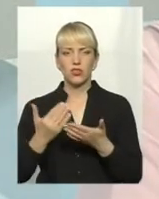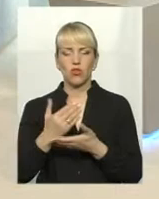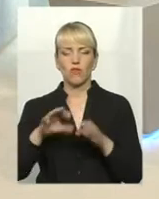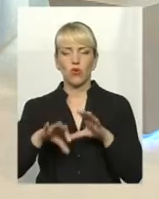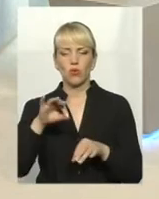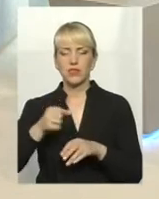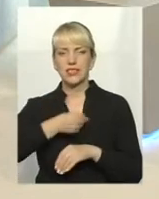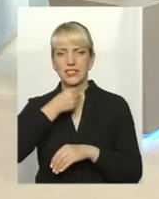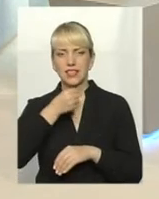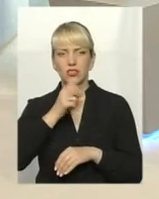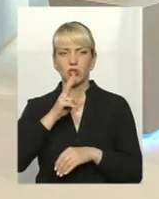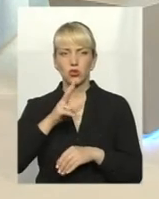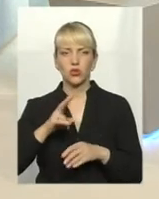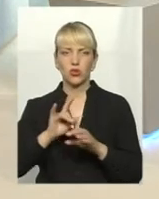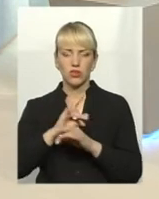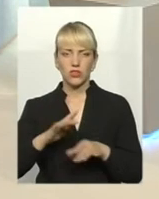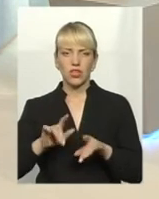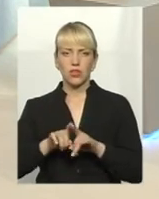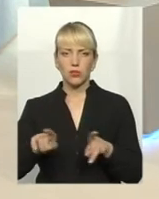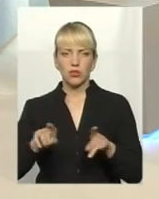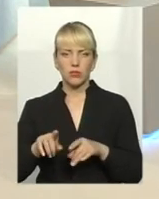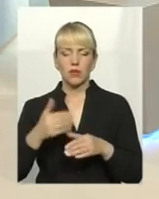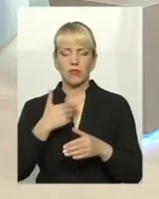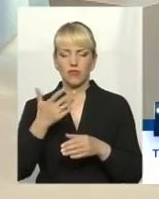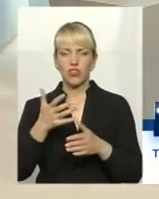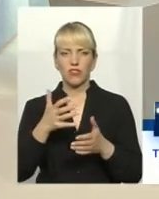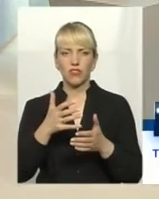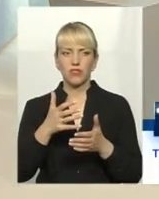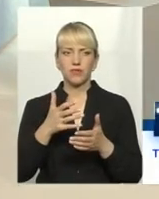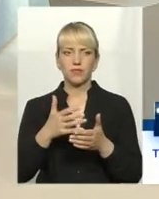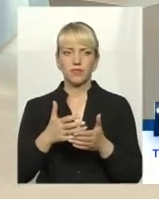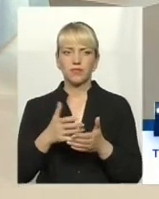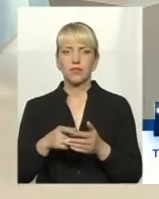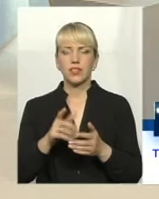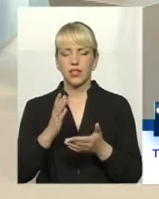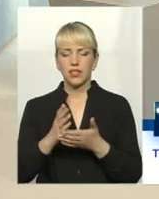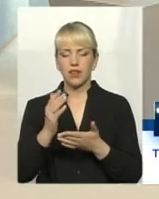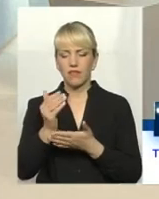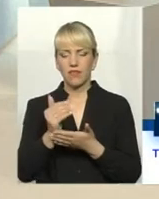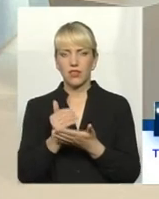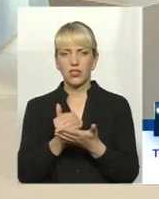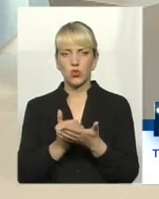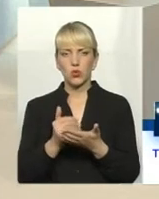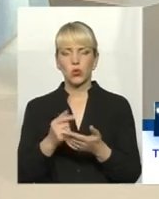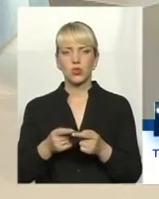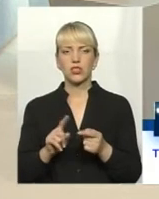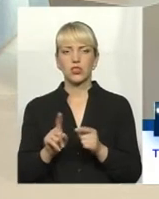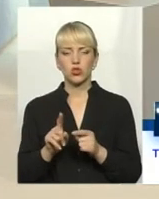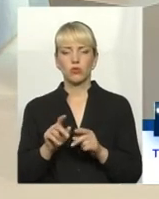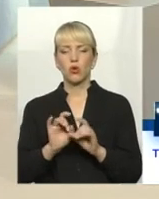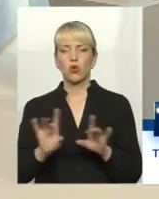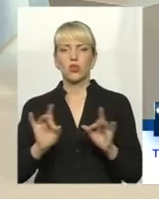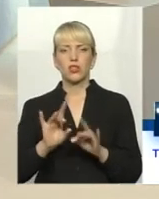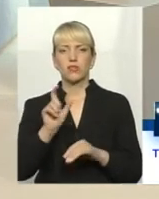старости, які теж в нас вже приступили до роботи, теж є в них в посадових інструкціях. Також роз'яснення